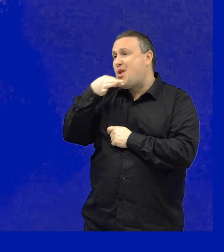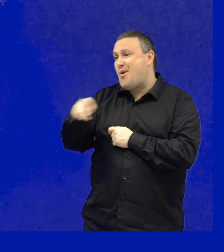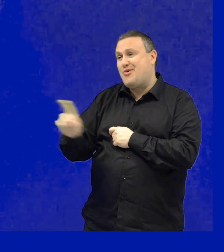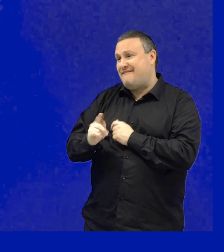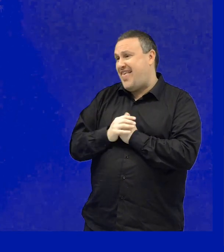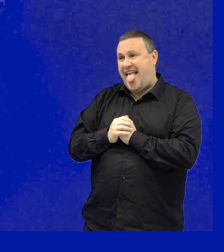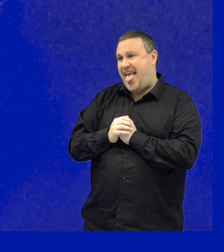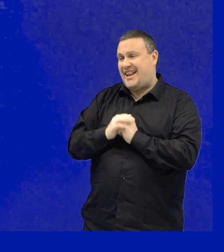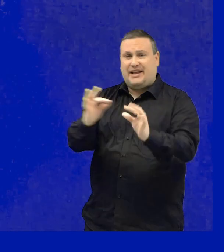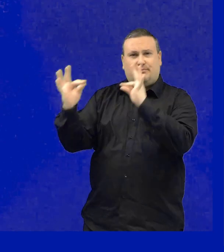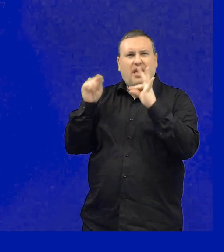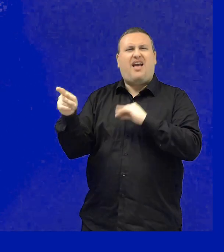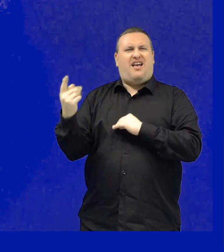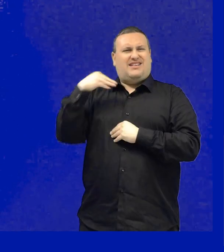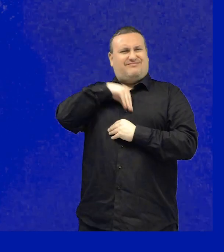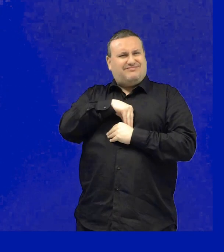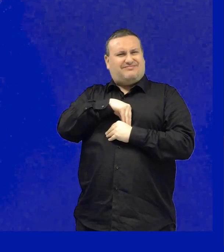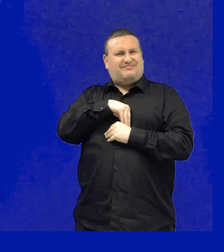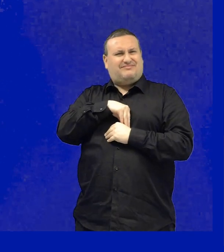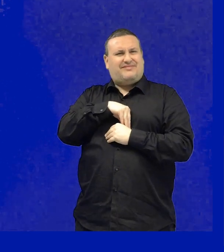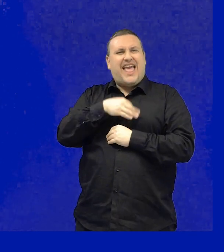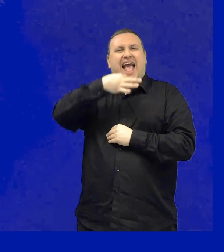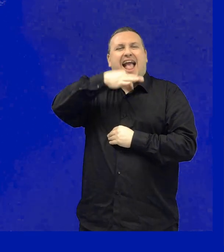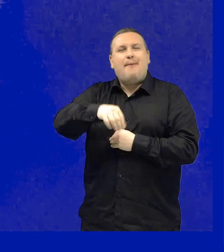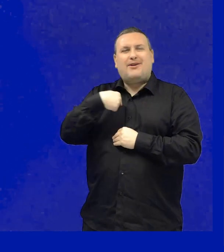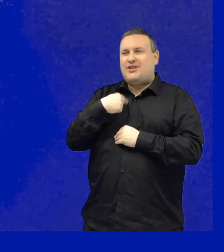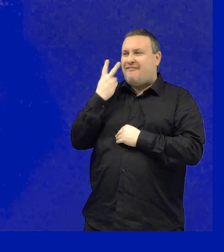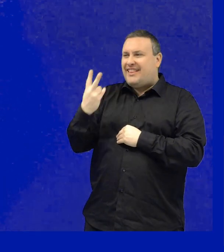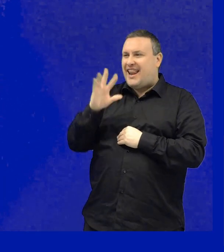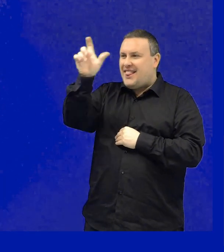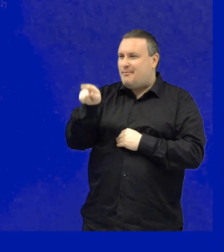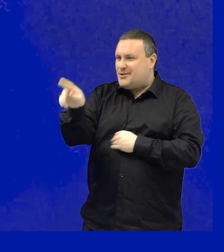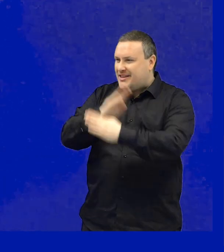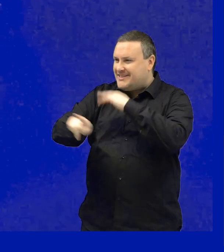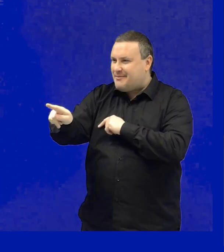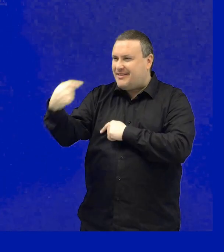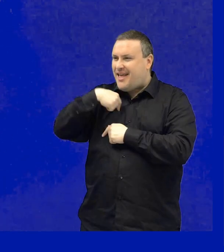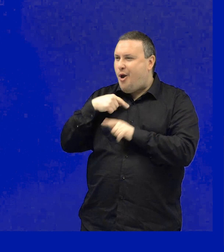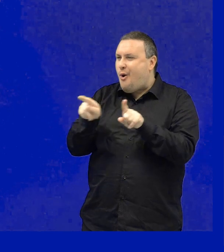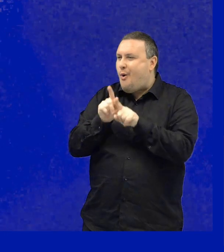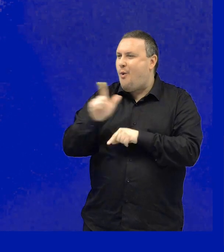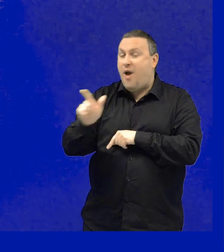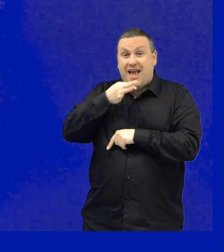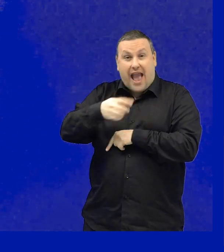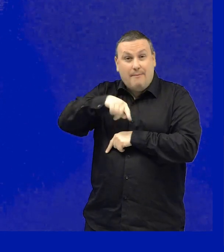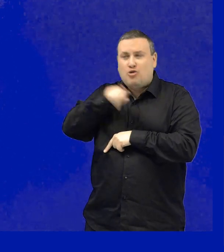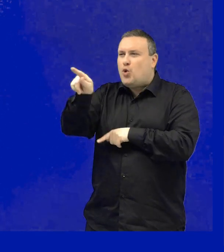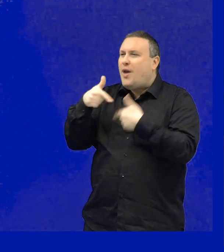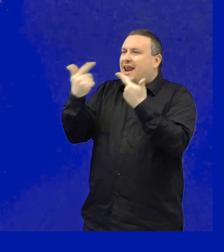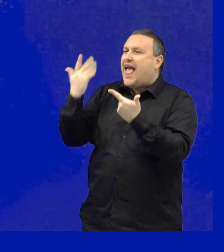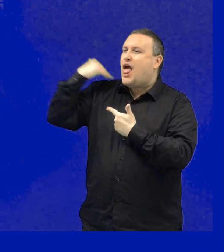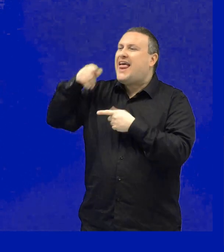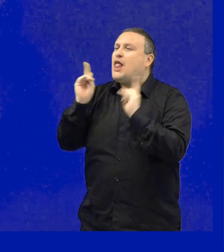di farlo, non lo puoi fare. È quella capacità di guardare le persone come uguali a te, di chiedere loro